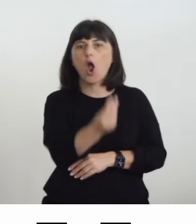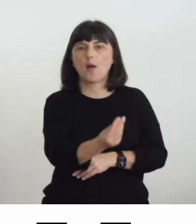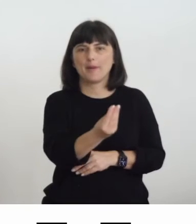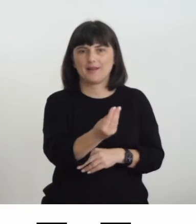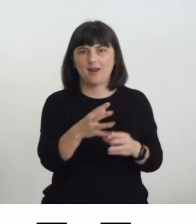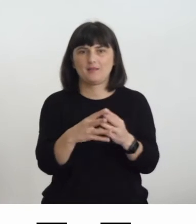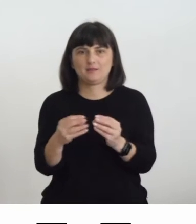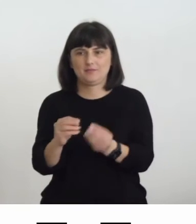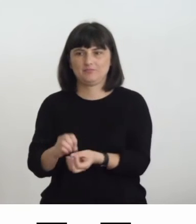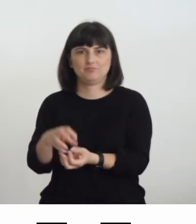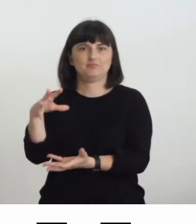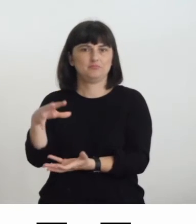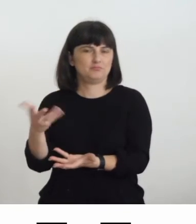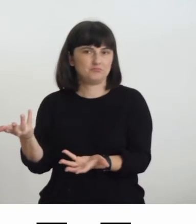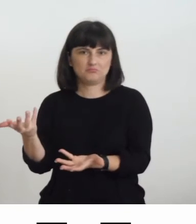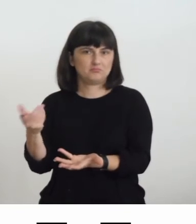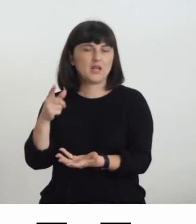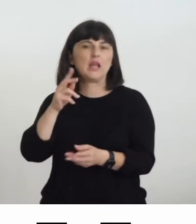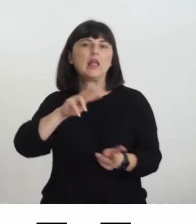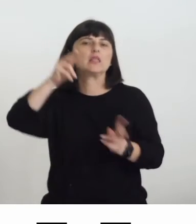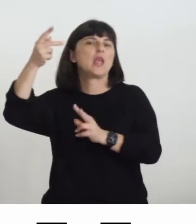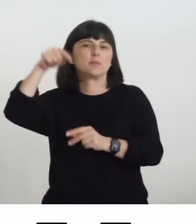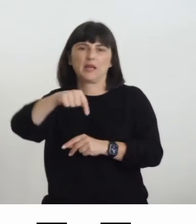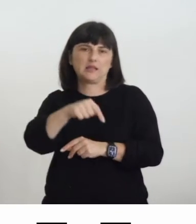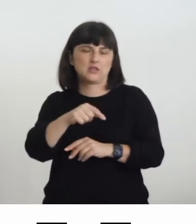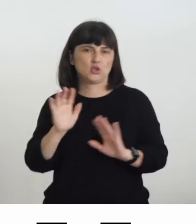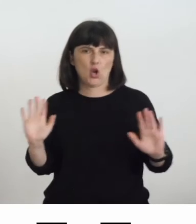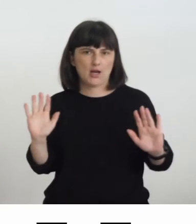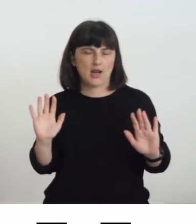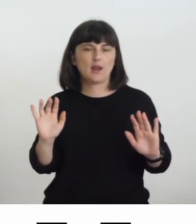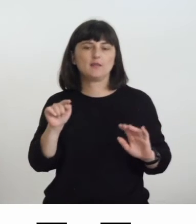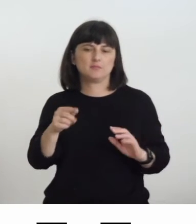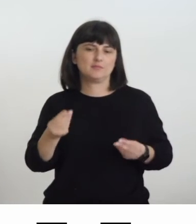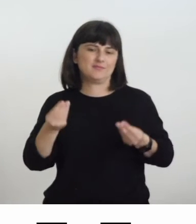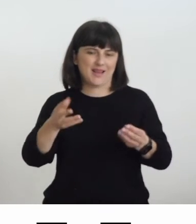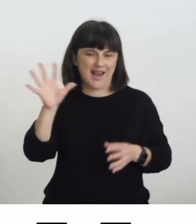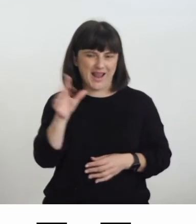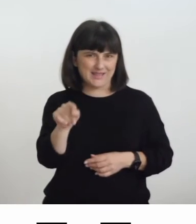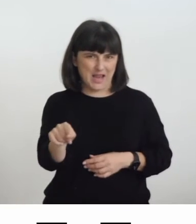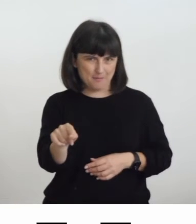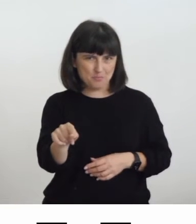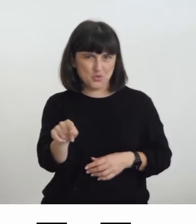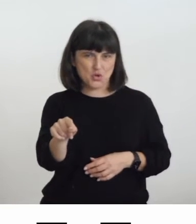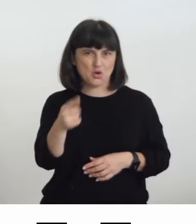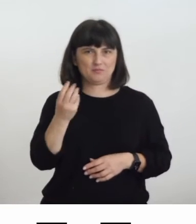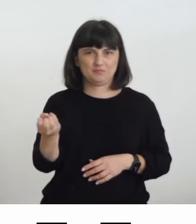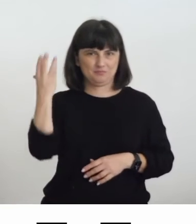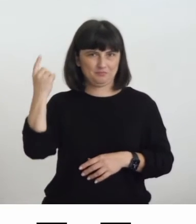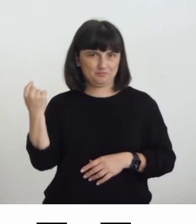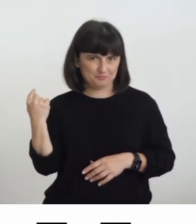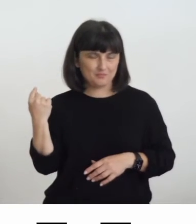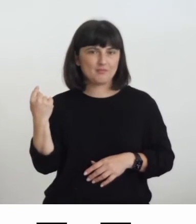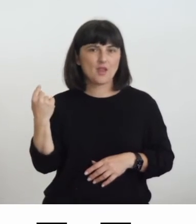quindi un'interpretazione ovviamente materica dell'opera questo è un esempio durante l'ultimo